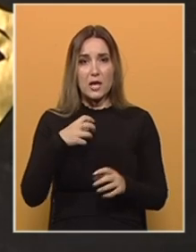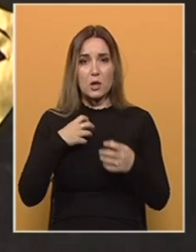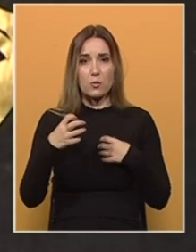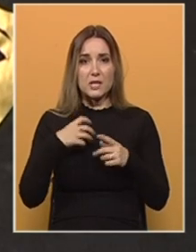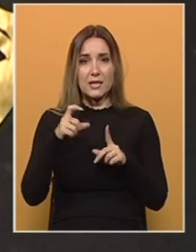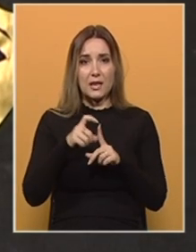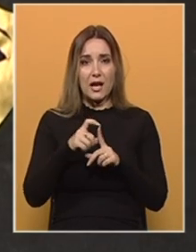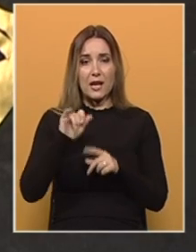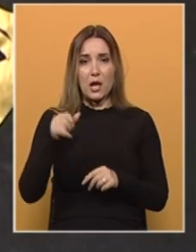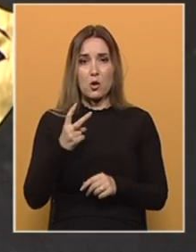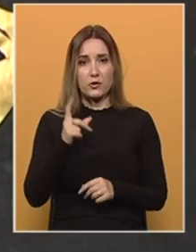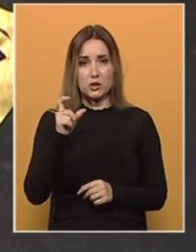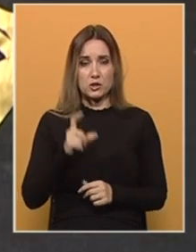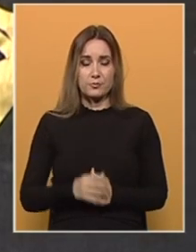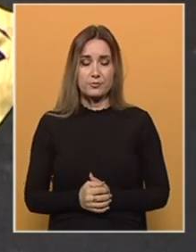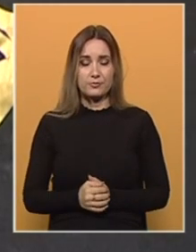Dragana Jovičića.